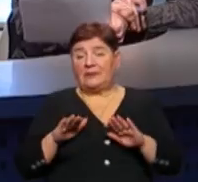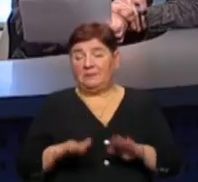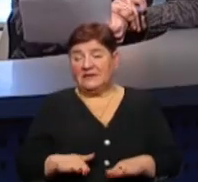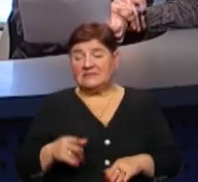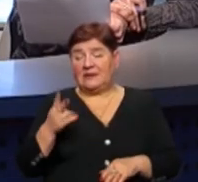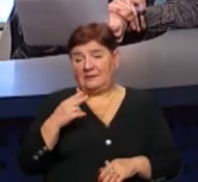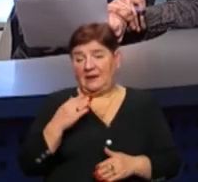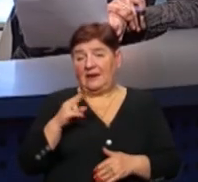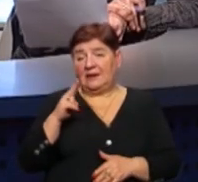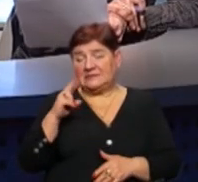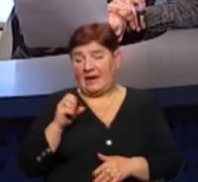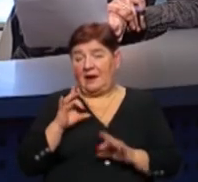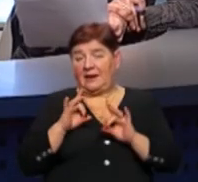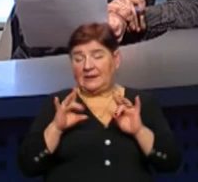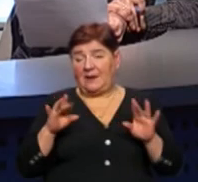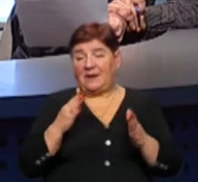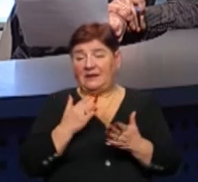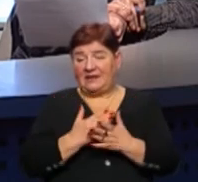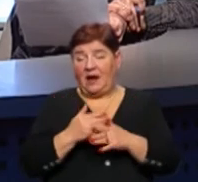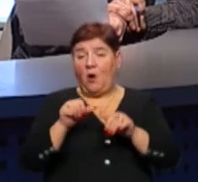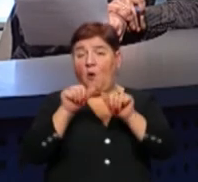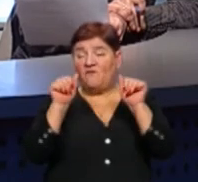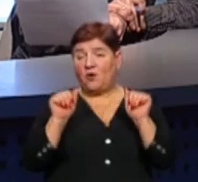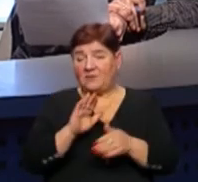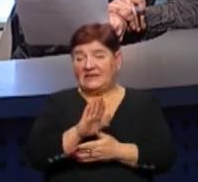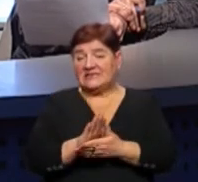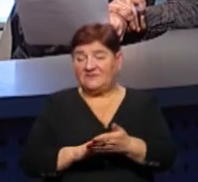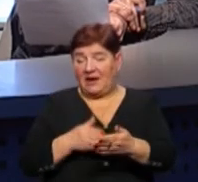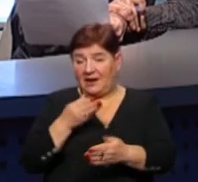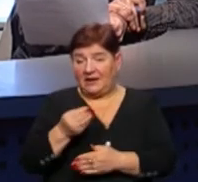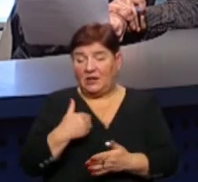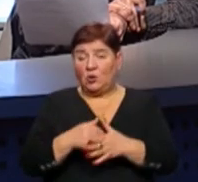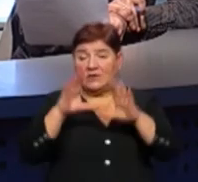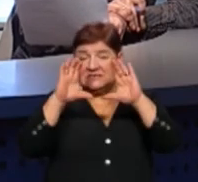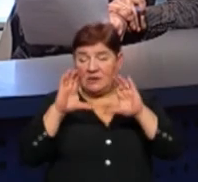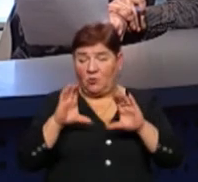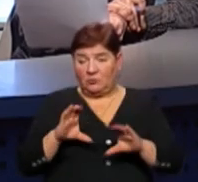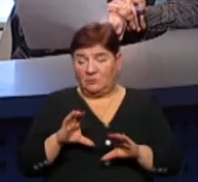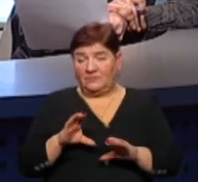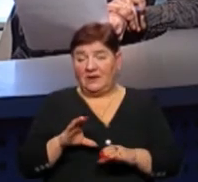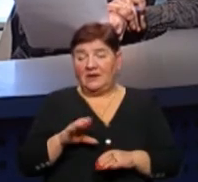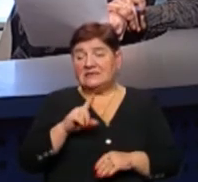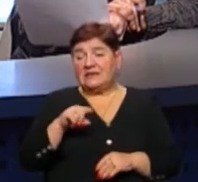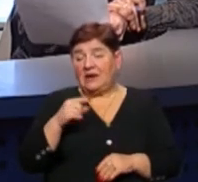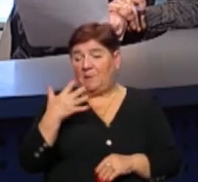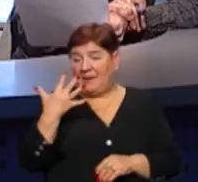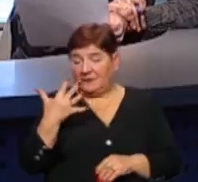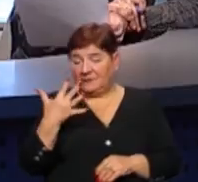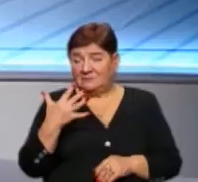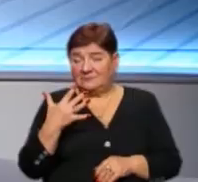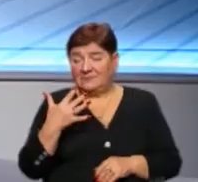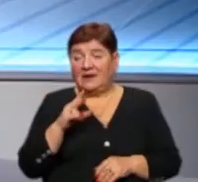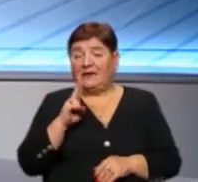локацію, де воно знаходиться. Бажано оформити звернення відповідно до Закону України про звернення громадян, статтею 5 визначено.